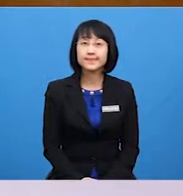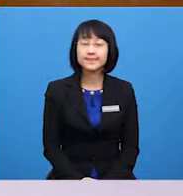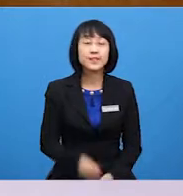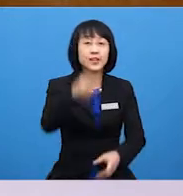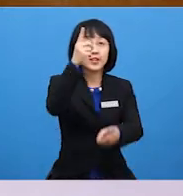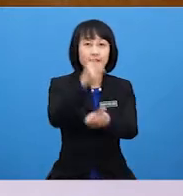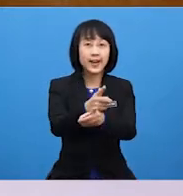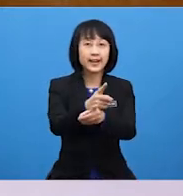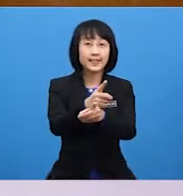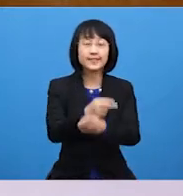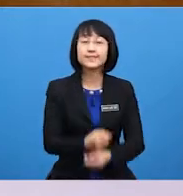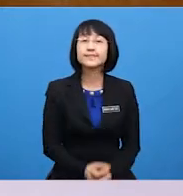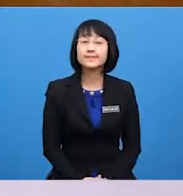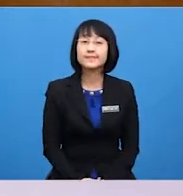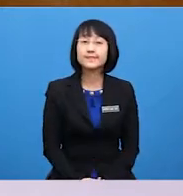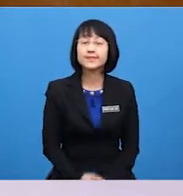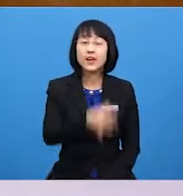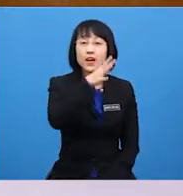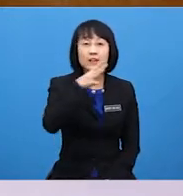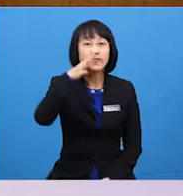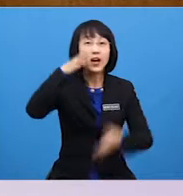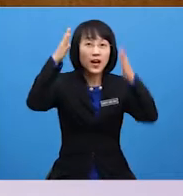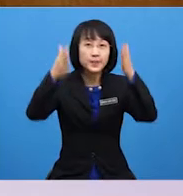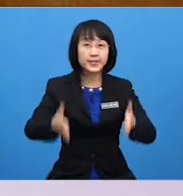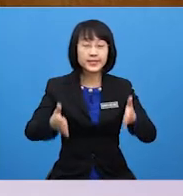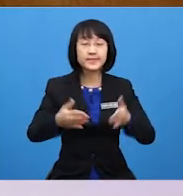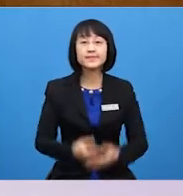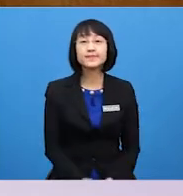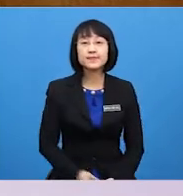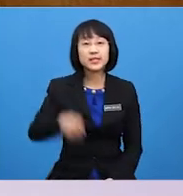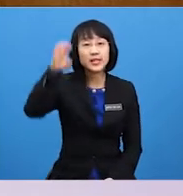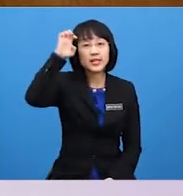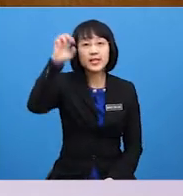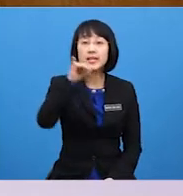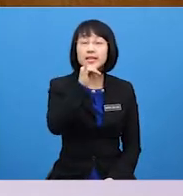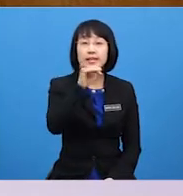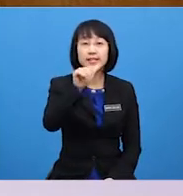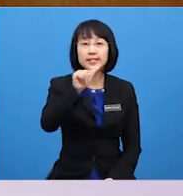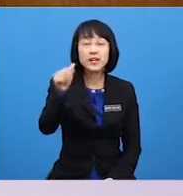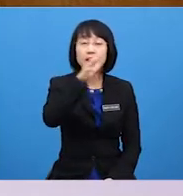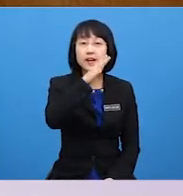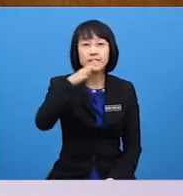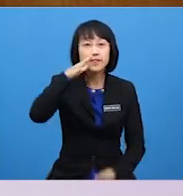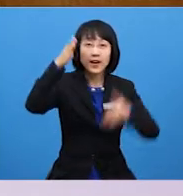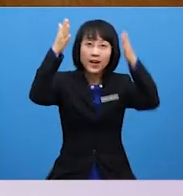Correct Farmer He is a farmer